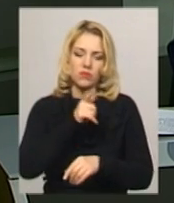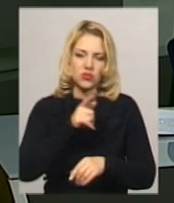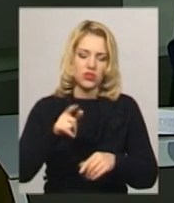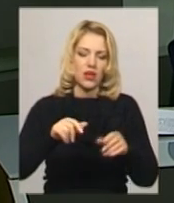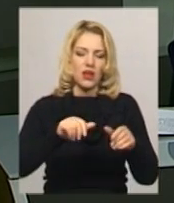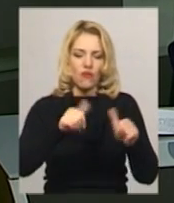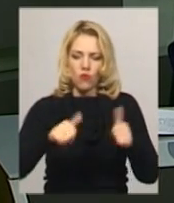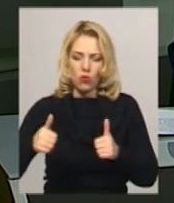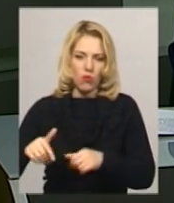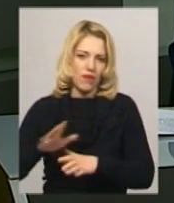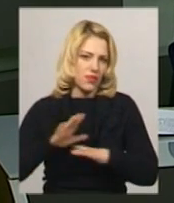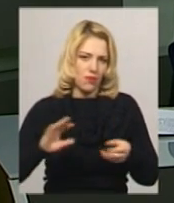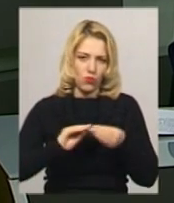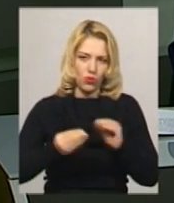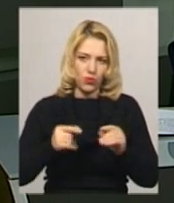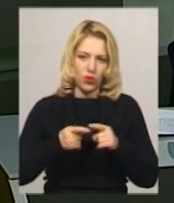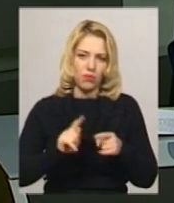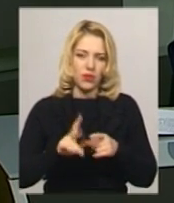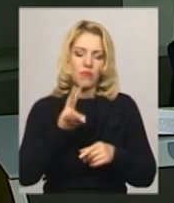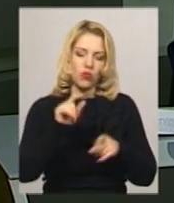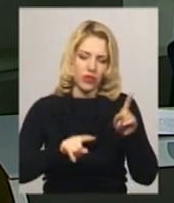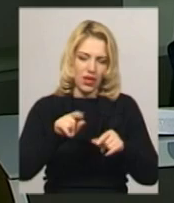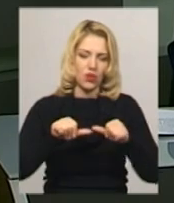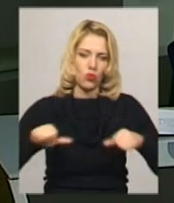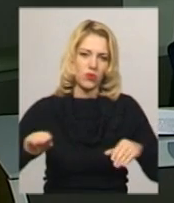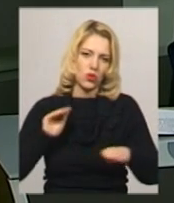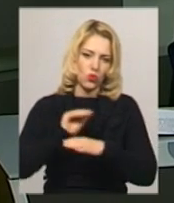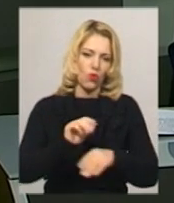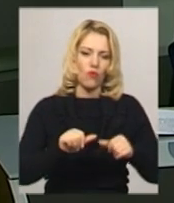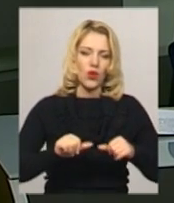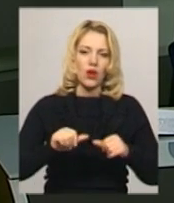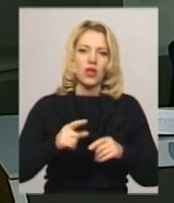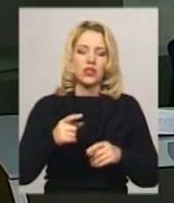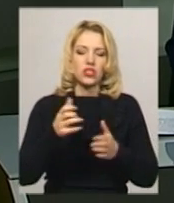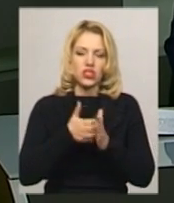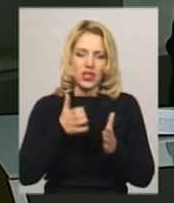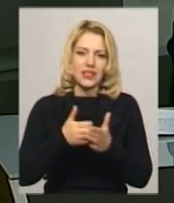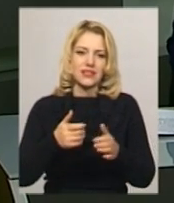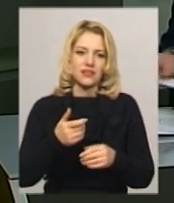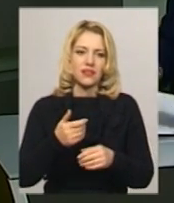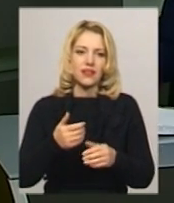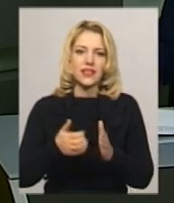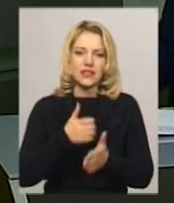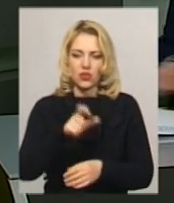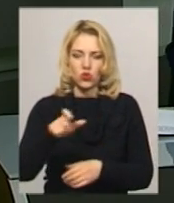було. Проте уточнив, деякі дільничні комісії доформовували у кружні через нестачу осіб від кандидатів.